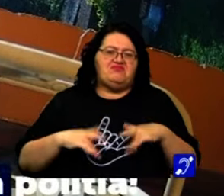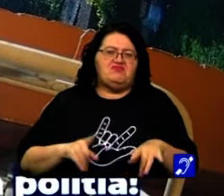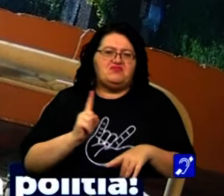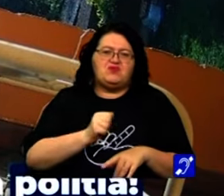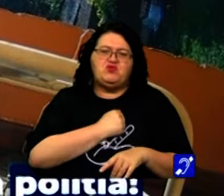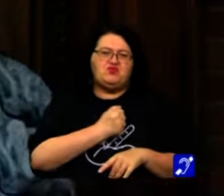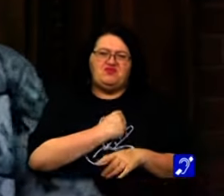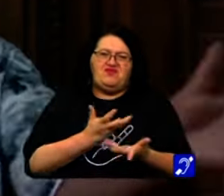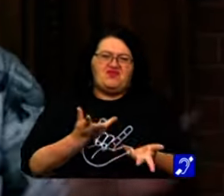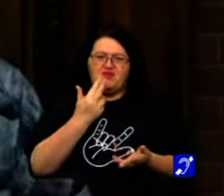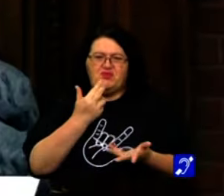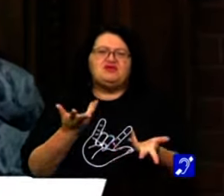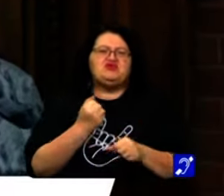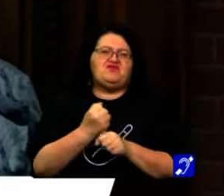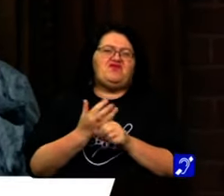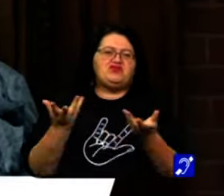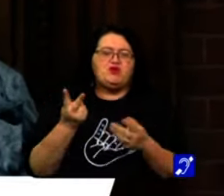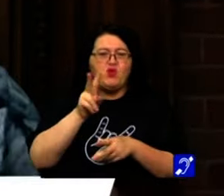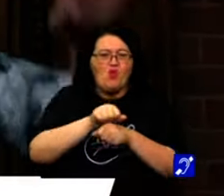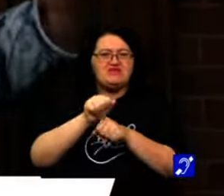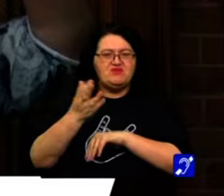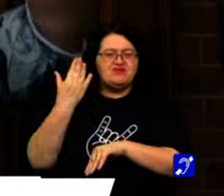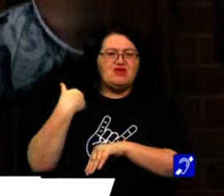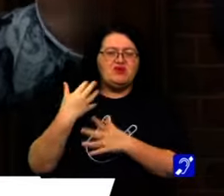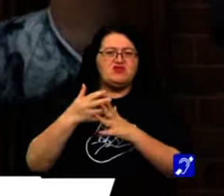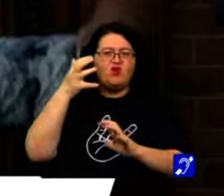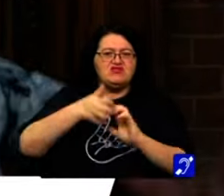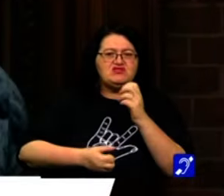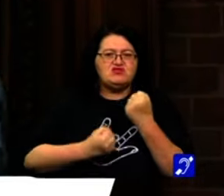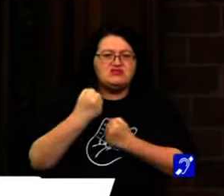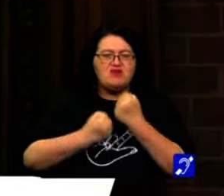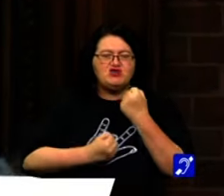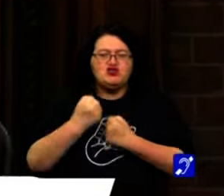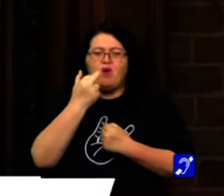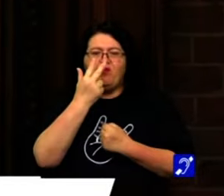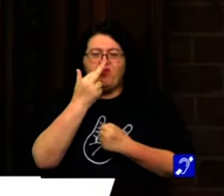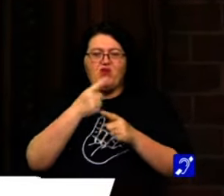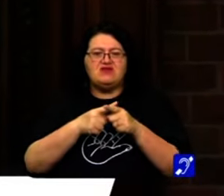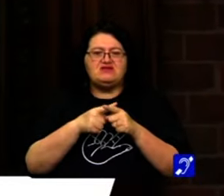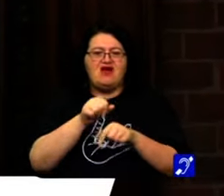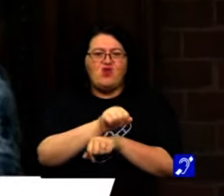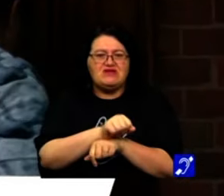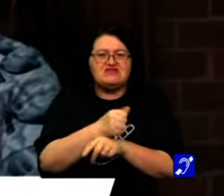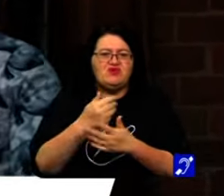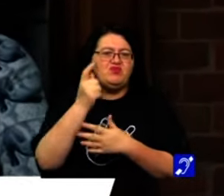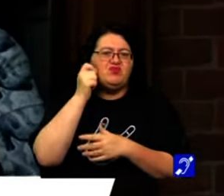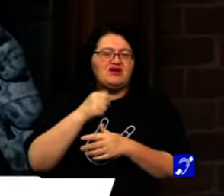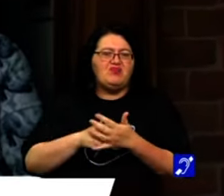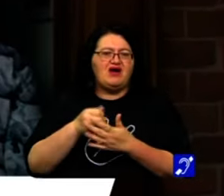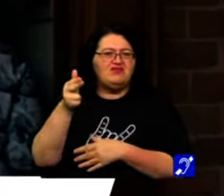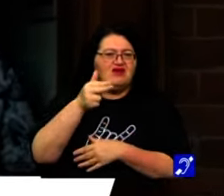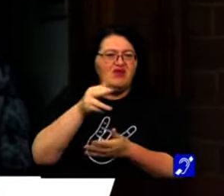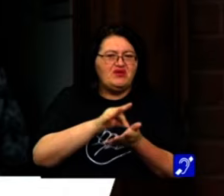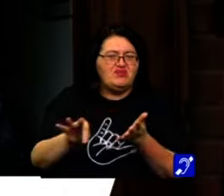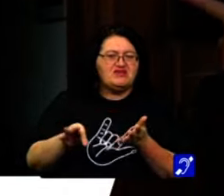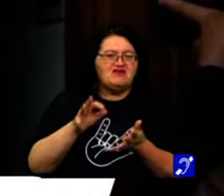Nu facă nimică, poliții! În urmă cu două săptămâni, după ce au vandalizat autoturismul, polițiștii l-au reținut pe bărbatul care este surprins de